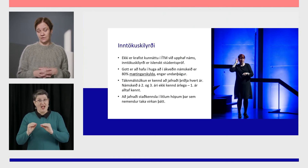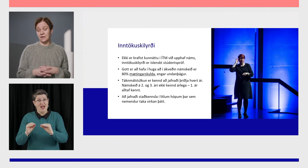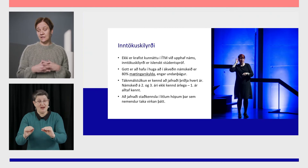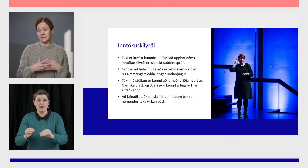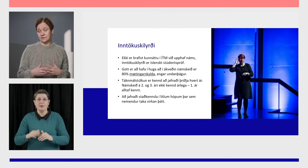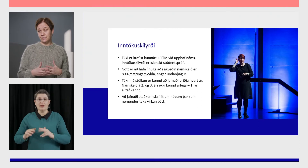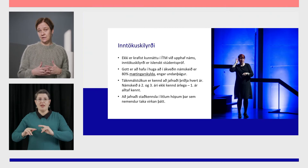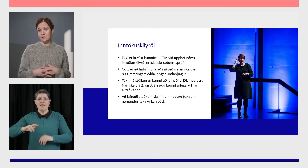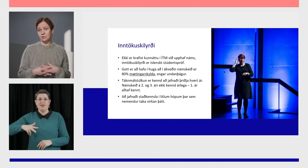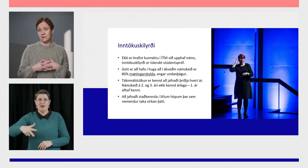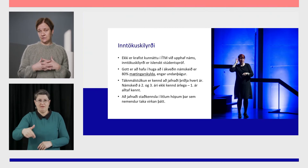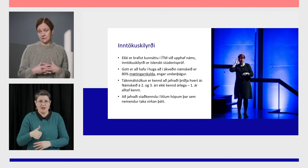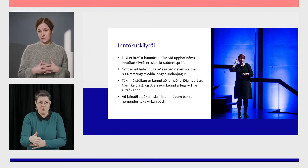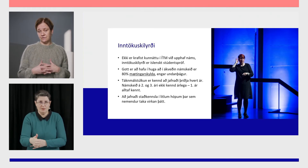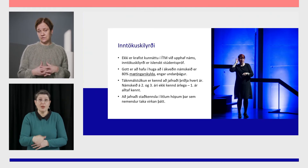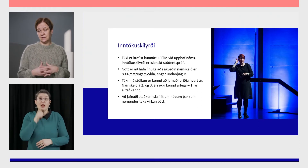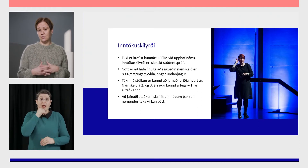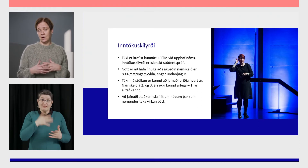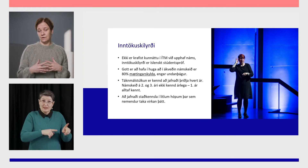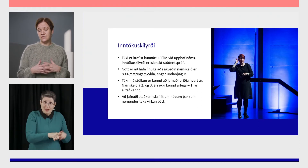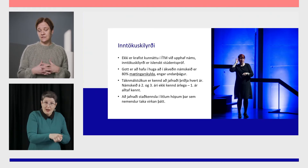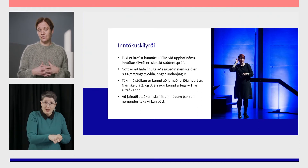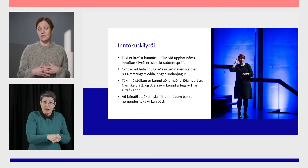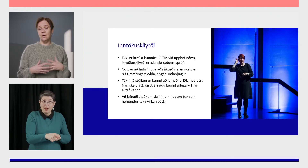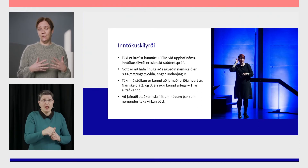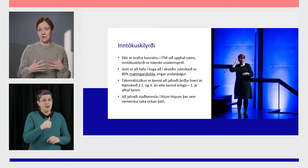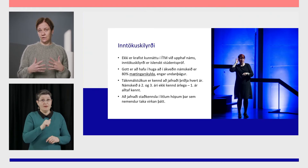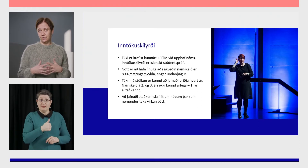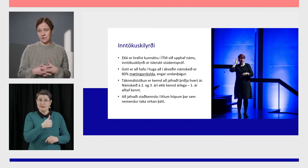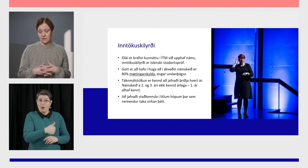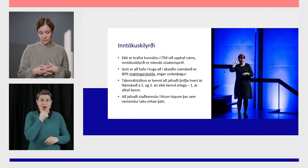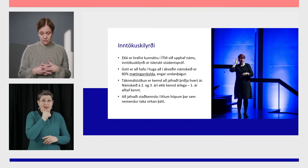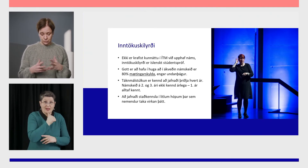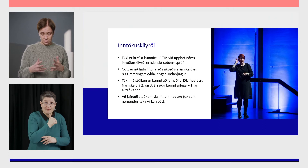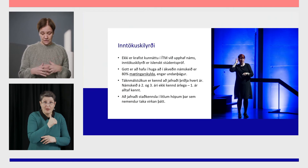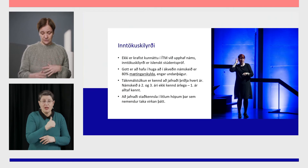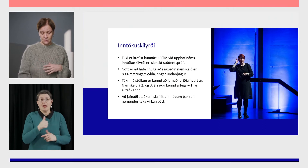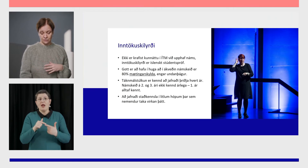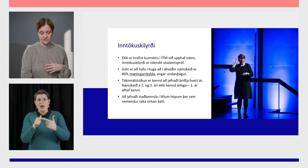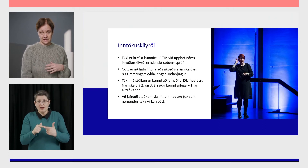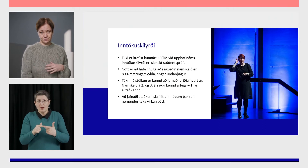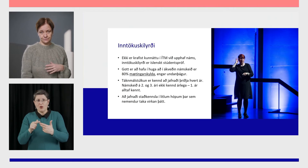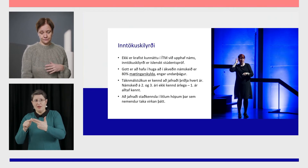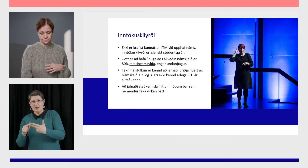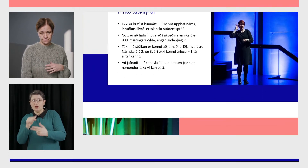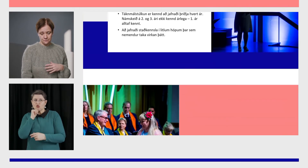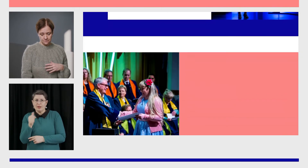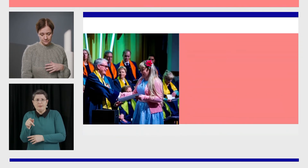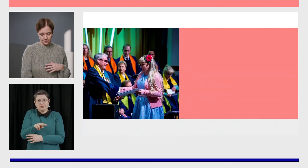hvert ár en það er alltaf að byrja í náminu, alltaf að taka fyrsta árið og annað og þriðja ár er svo kent á víksl.